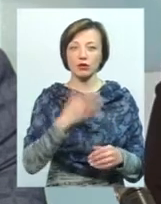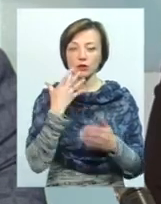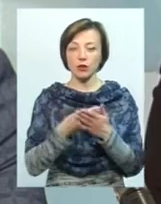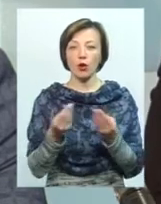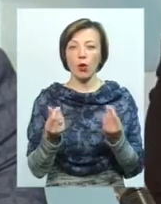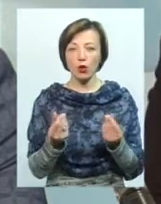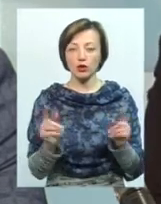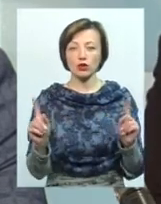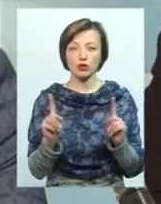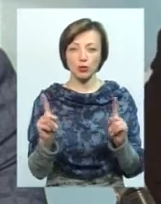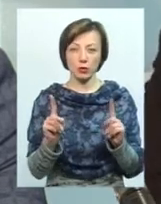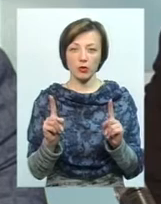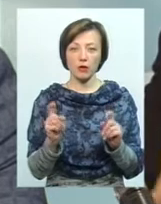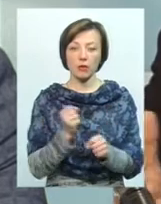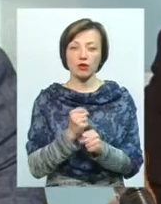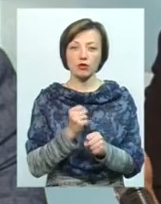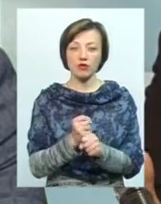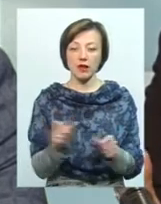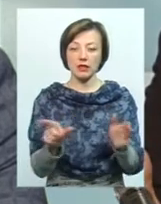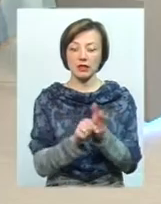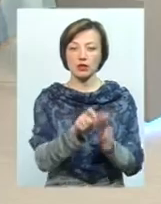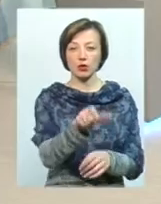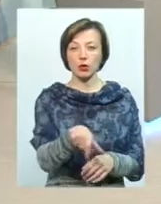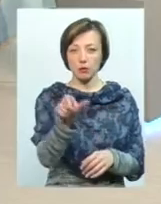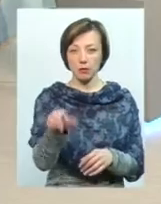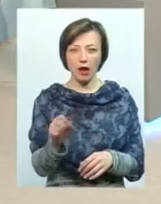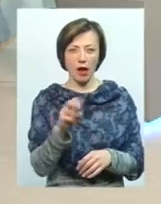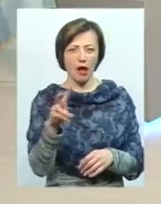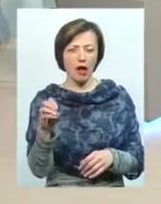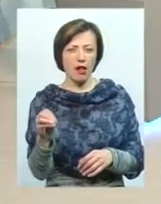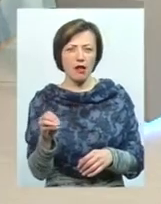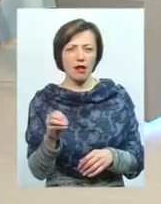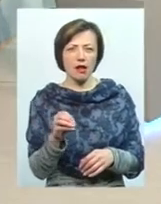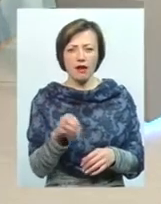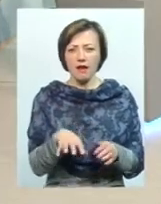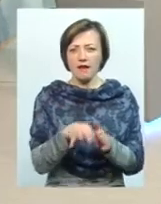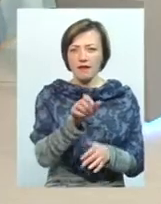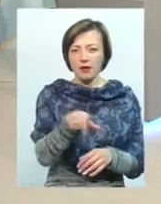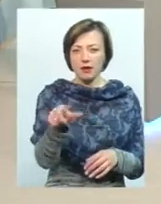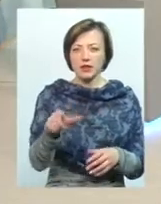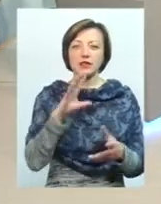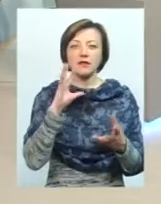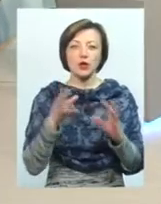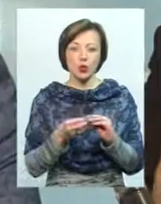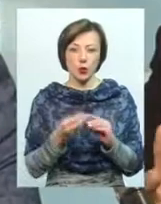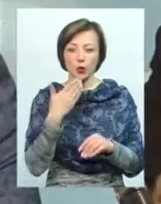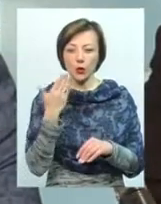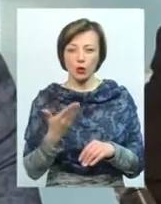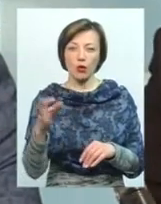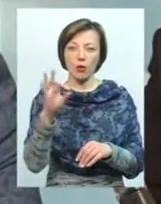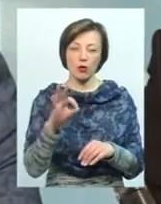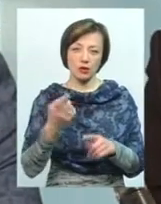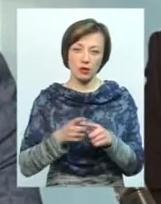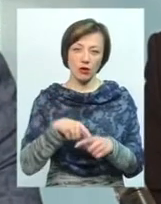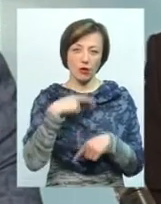кошти, для того, щоб працювати з виборцями. Але що виборців в них сприймає? Вони звітують про це, вони говорять про